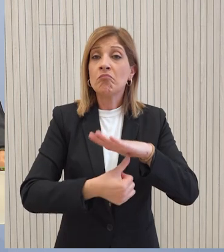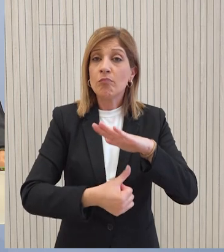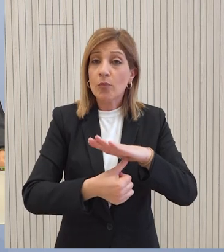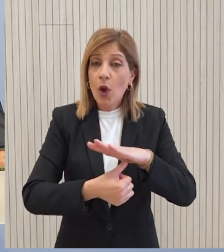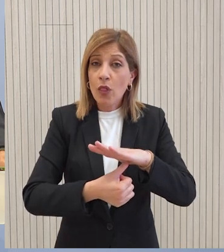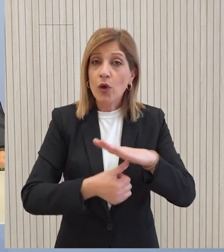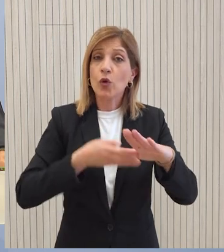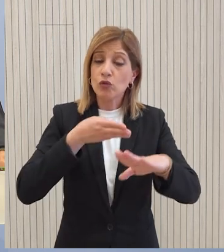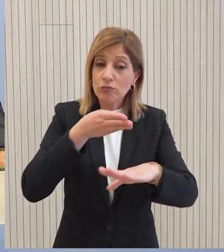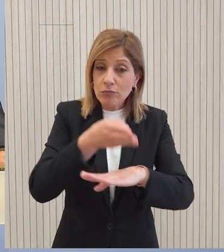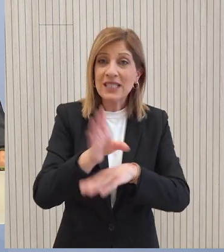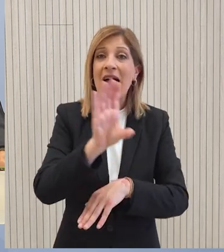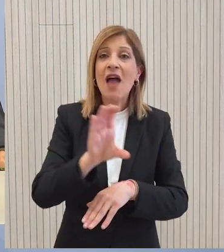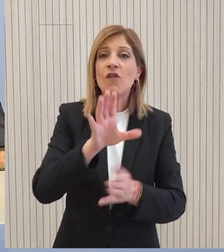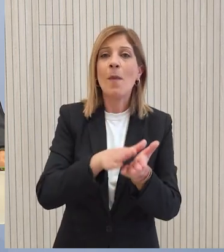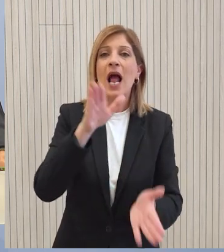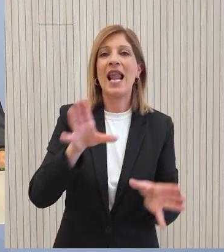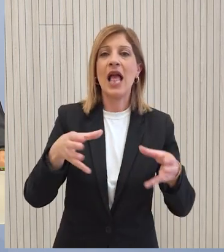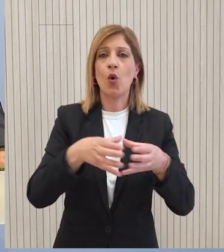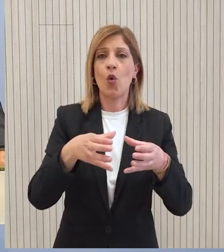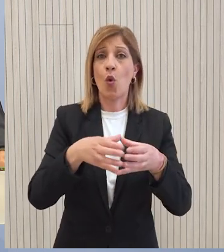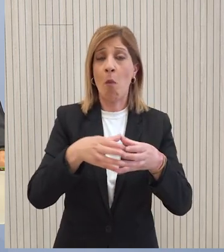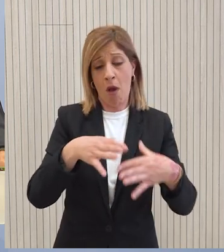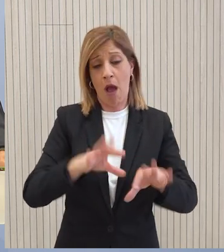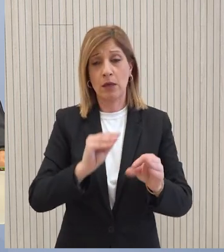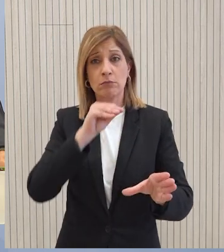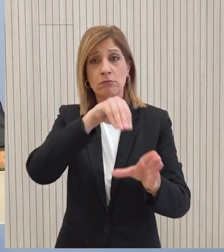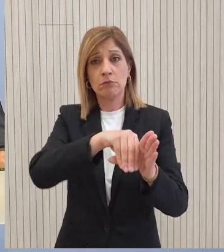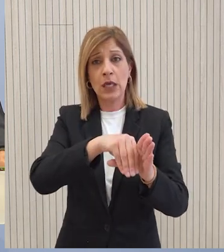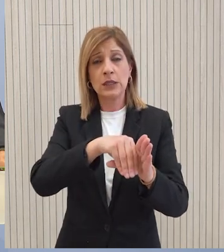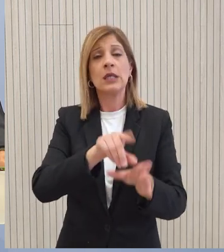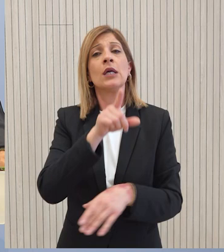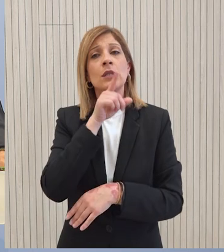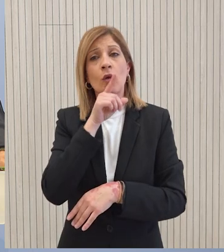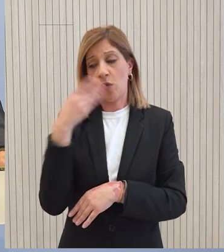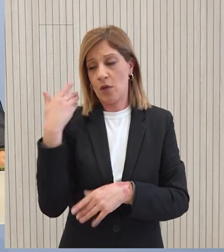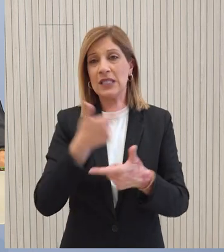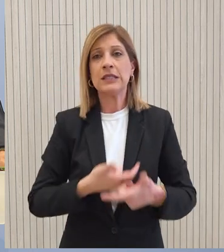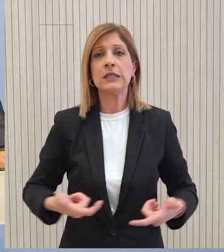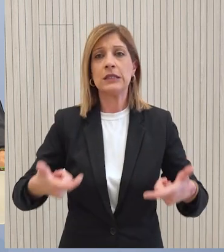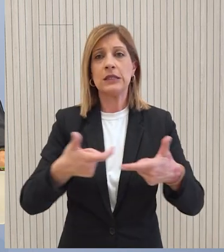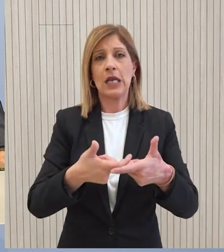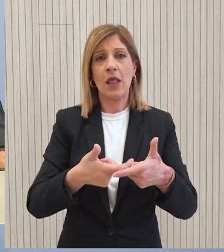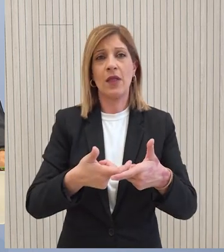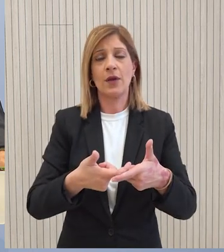συμμετέχει στο Ευρωπαϊκό Λαϊκό Κόμμα από την πρώτη στιγμή ανάληψη των καθηγόντων όπως συμμετείχε και στο τελευταίο συνέδριο του